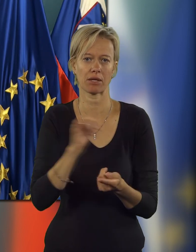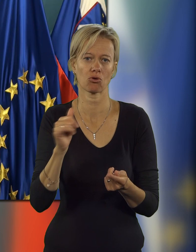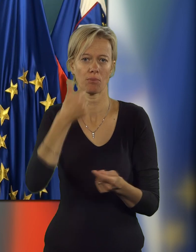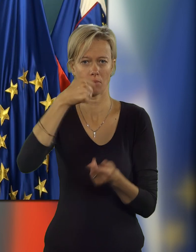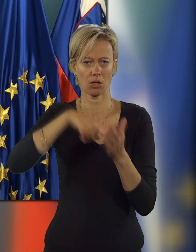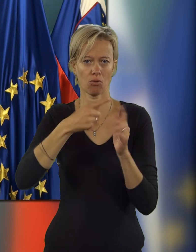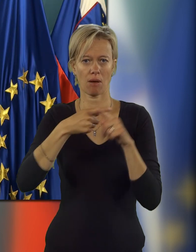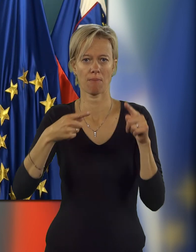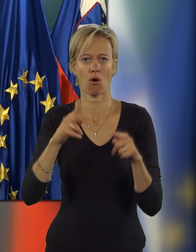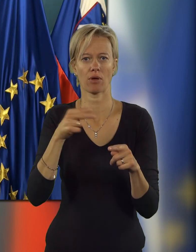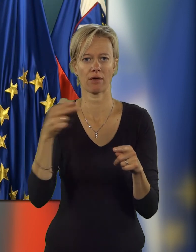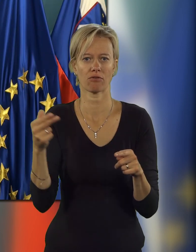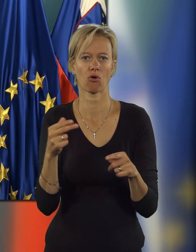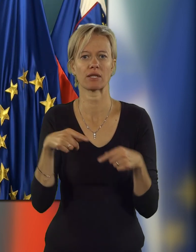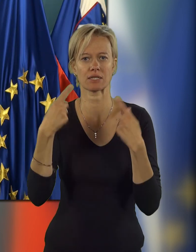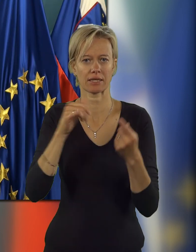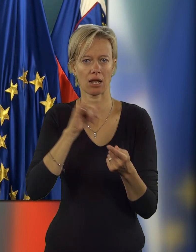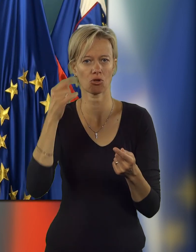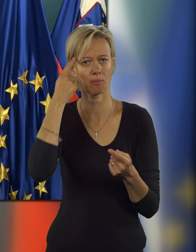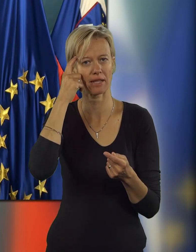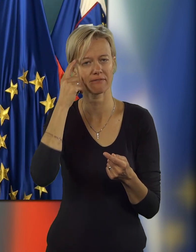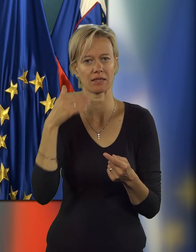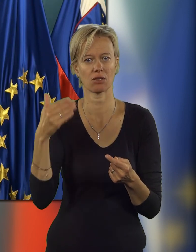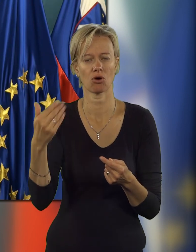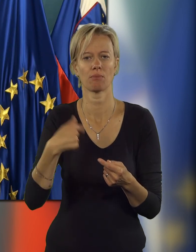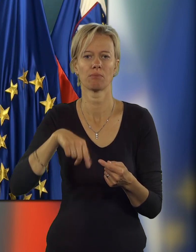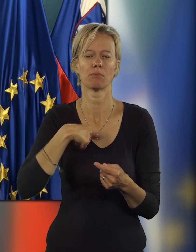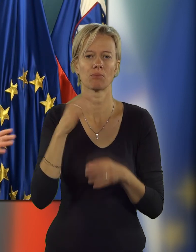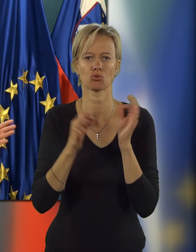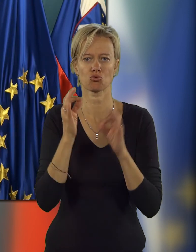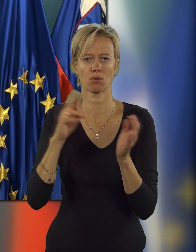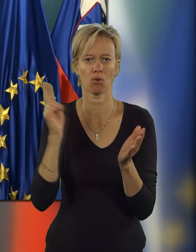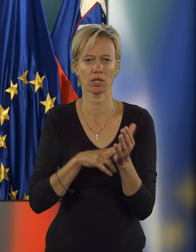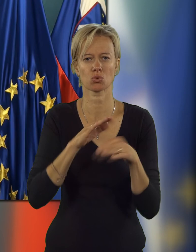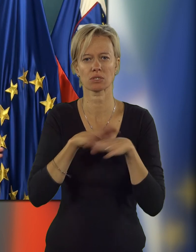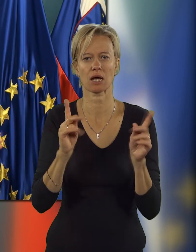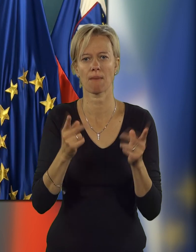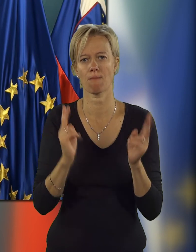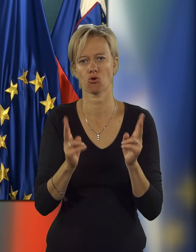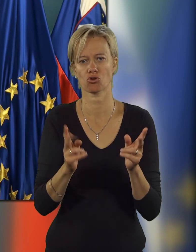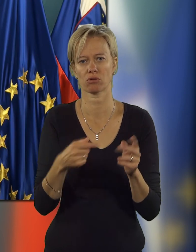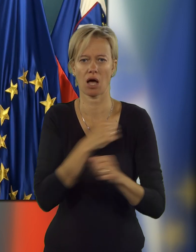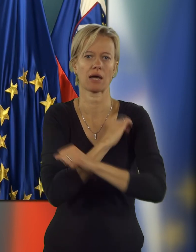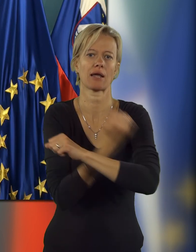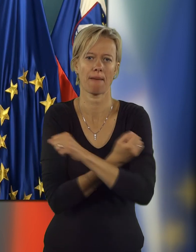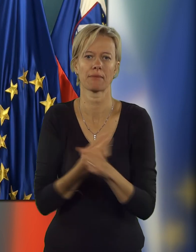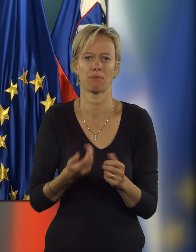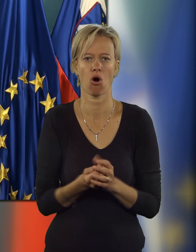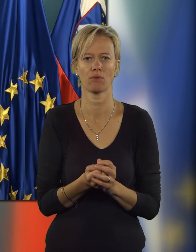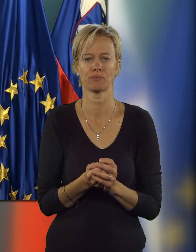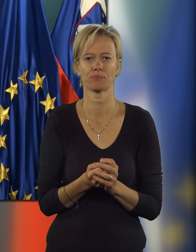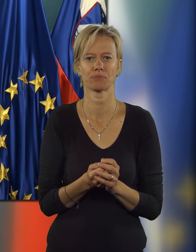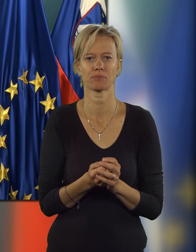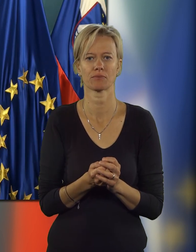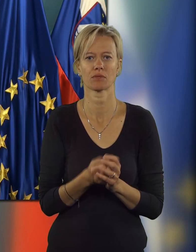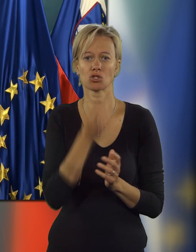socialno delo v naslednjem letu, torej milijon pa pa v evro je naslednje leto predvideno in mi poskušamo res vse, kar je le možno za to,